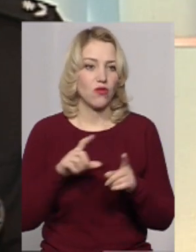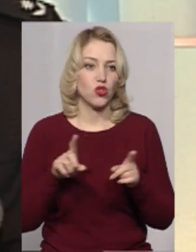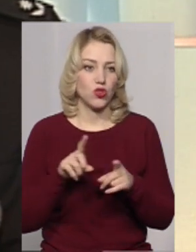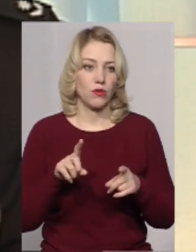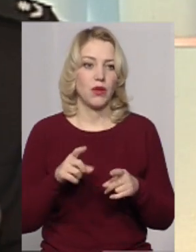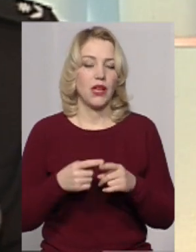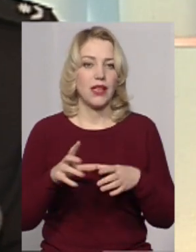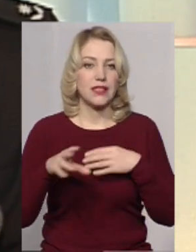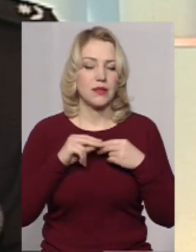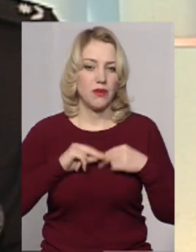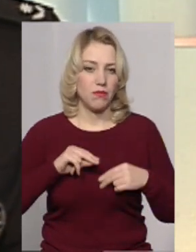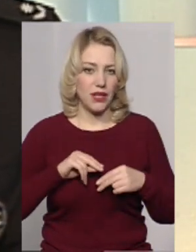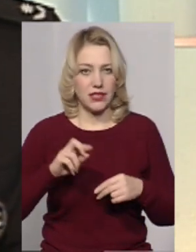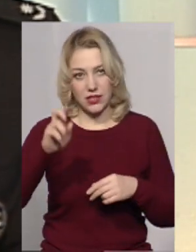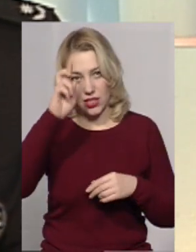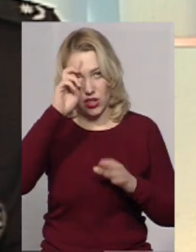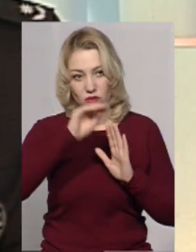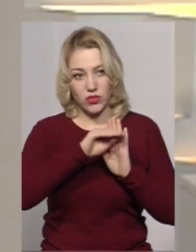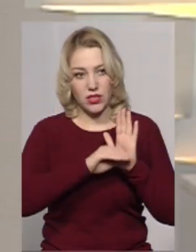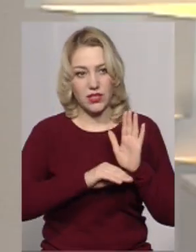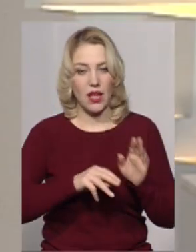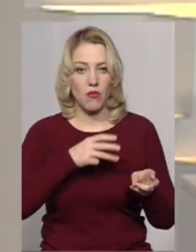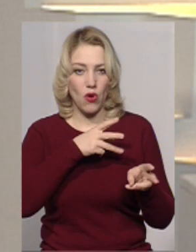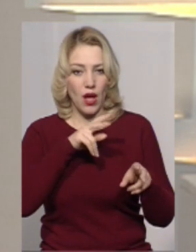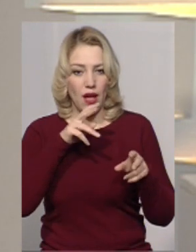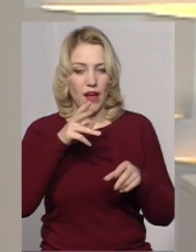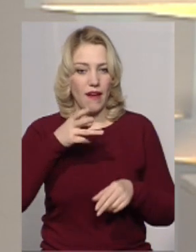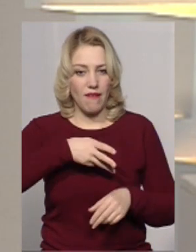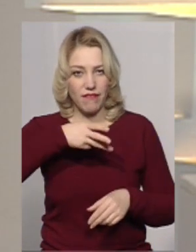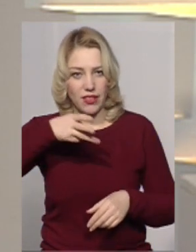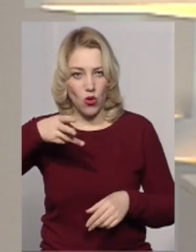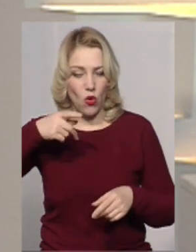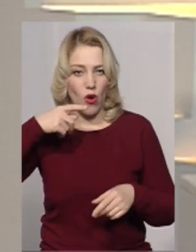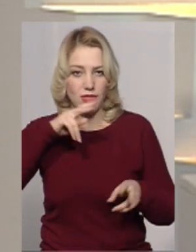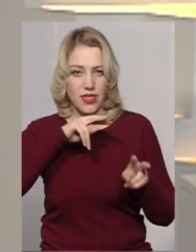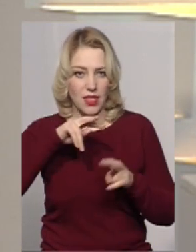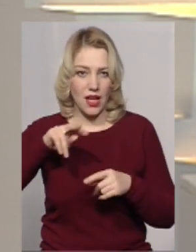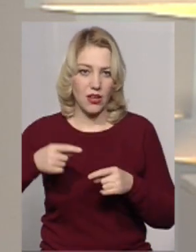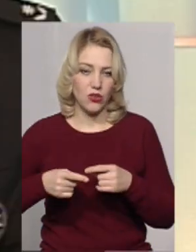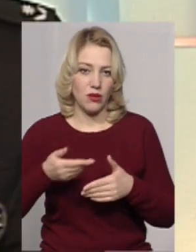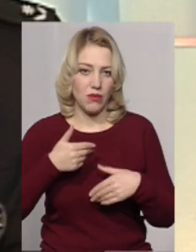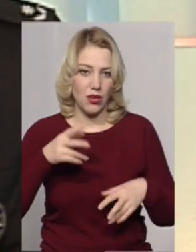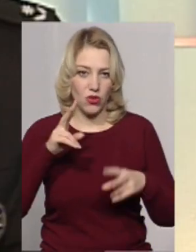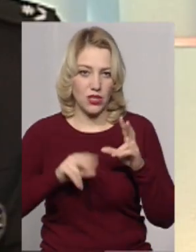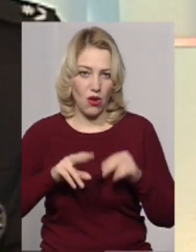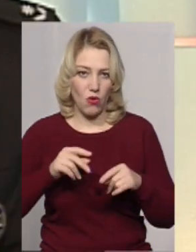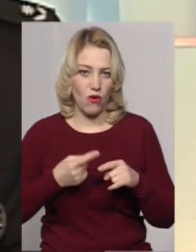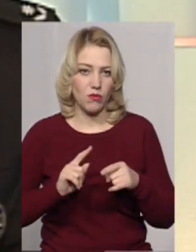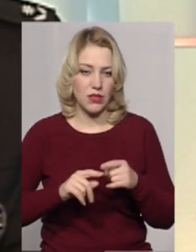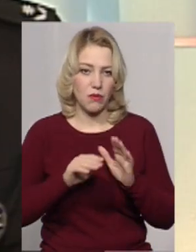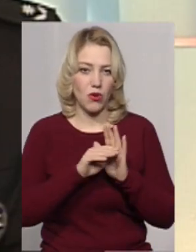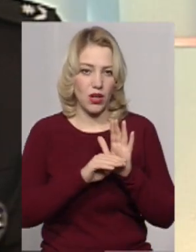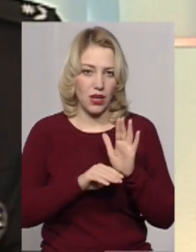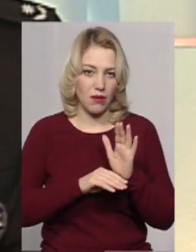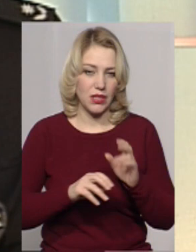співпраця ще з державною системою відеонагляду. Тому ми розраховуємо, що якраз саме це програмне забезпечення